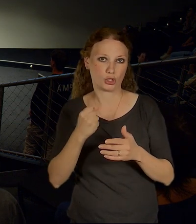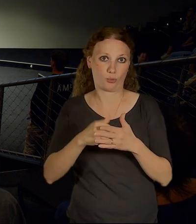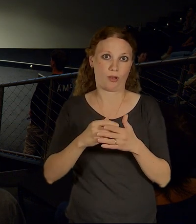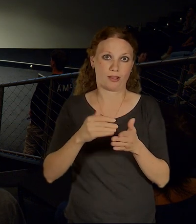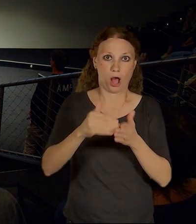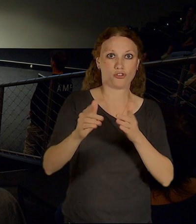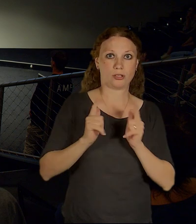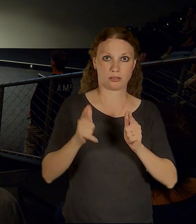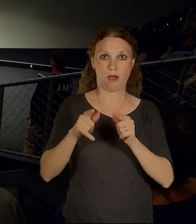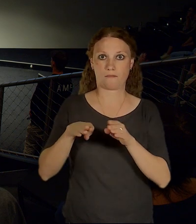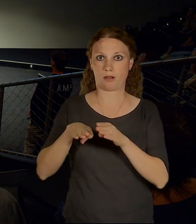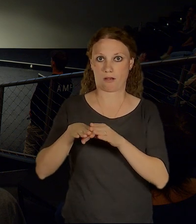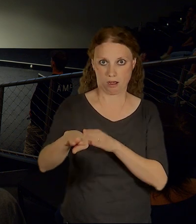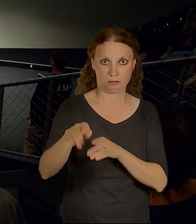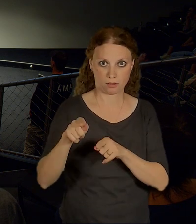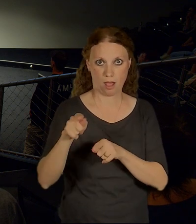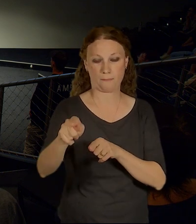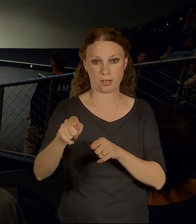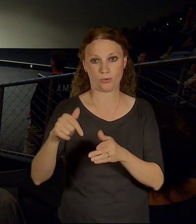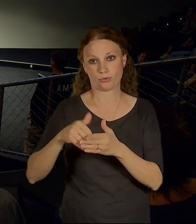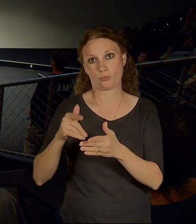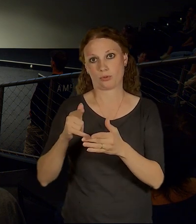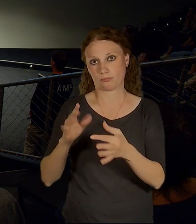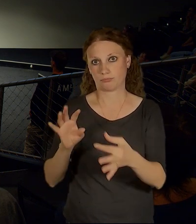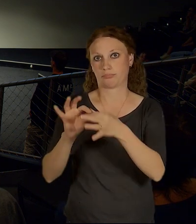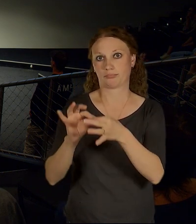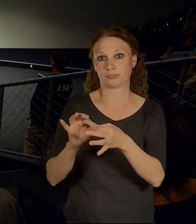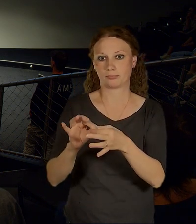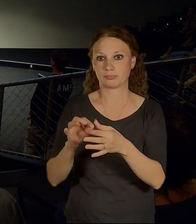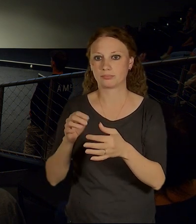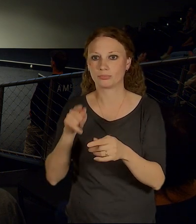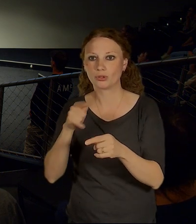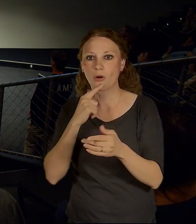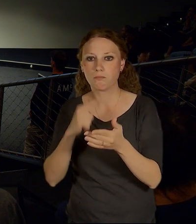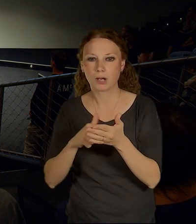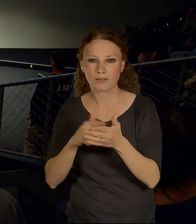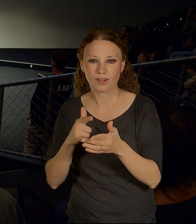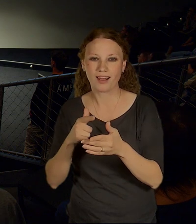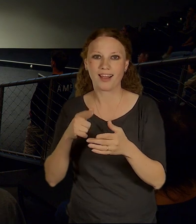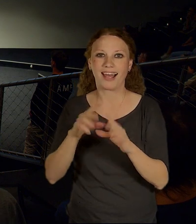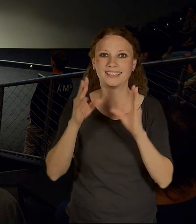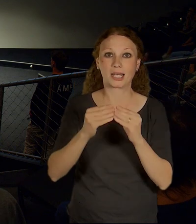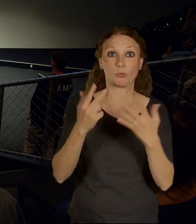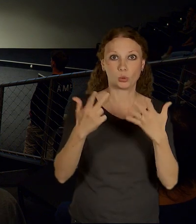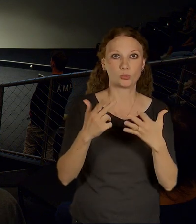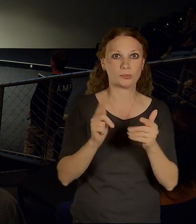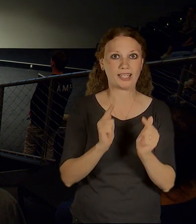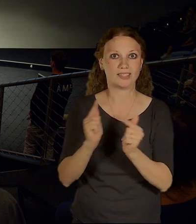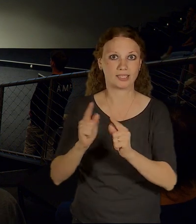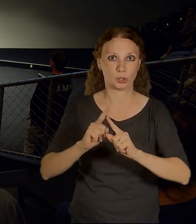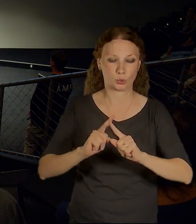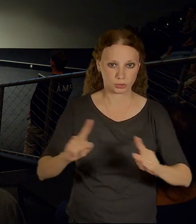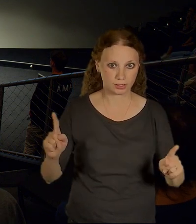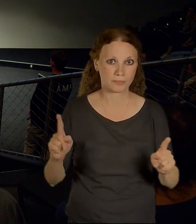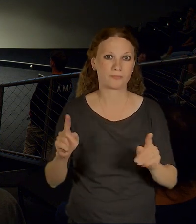to je jedna z těch investic, nové spojení dvě tady. To je tato barva. Jedna z těch osmi investic, kterou jsme tam do toho museli zahrnout